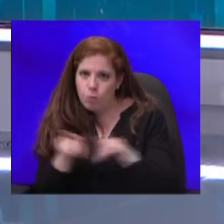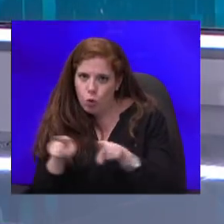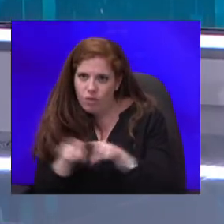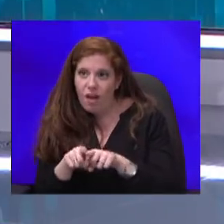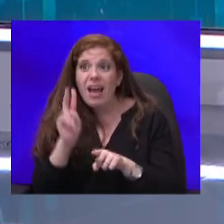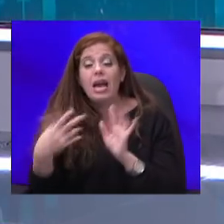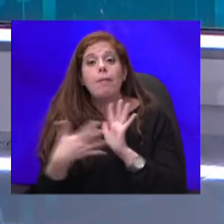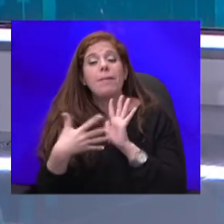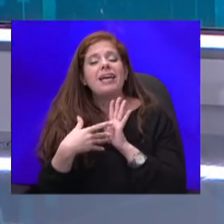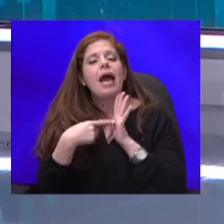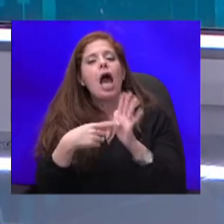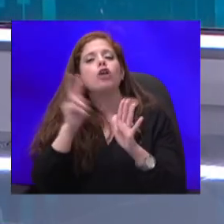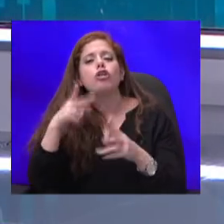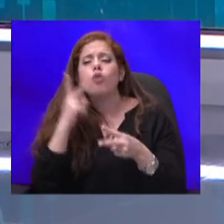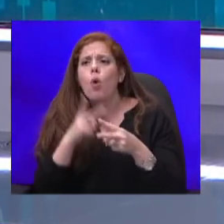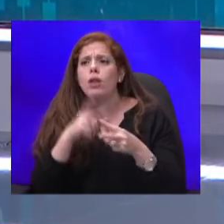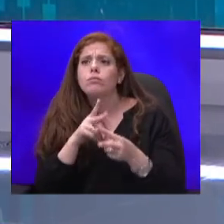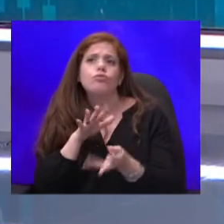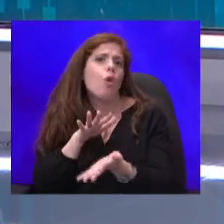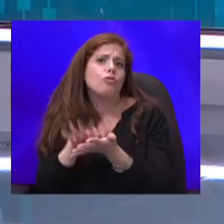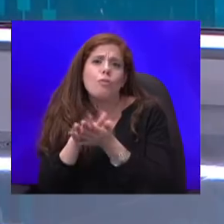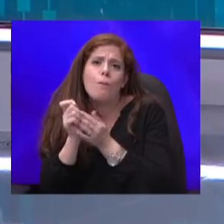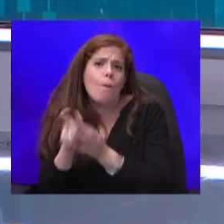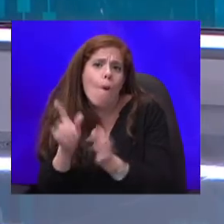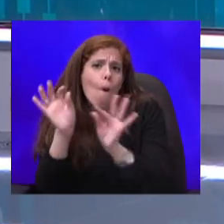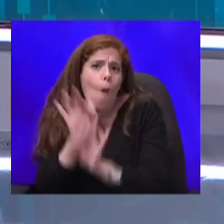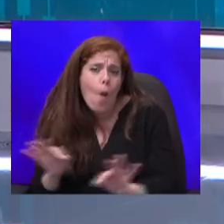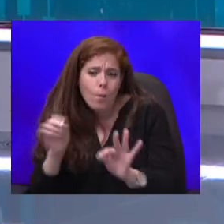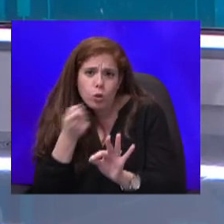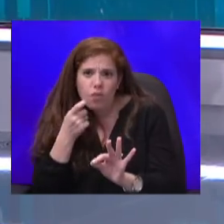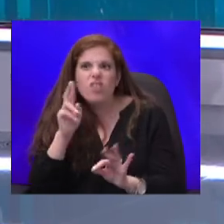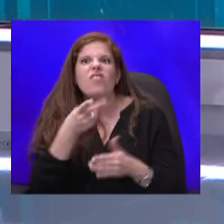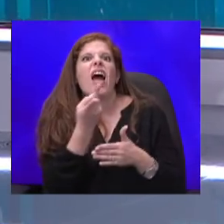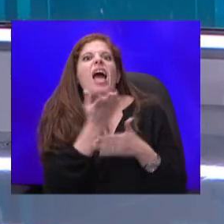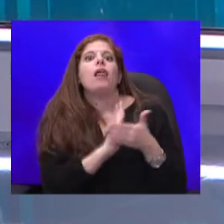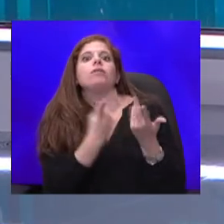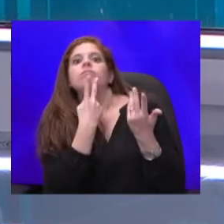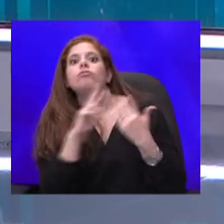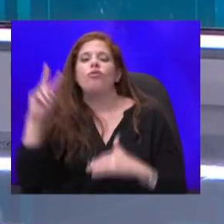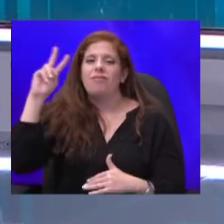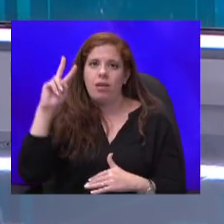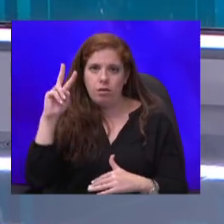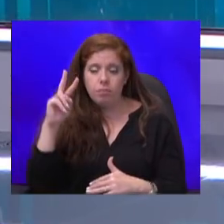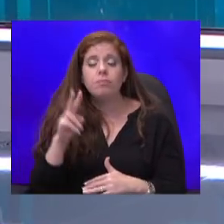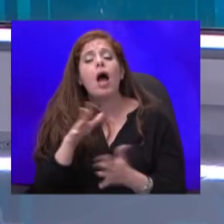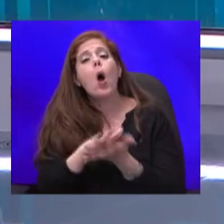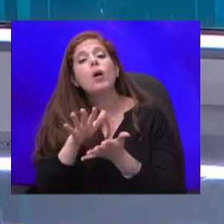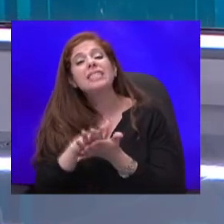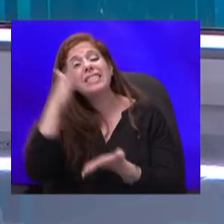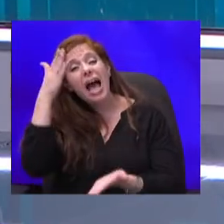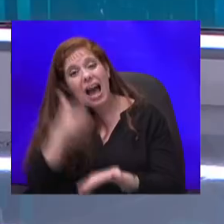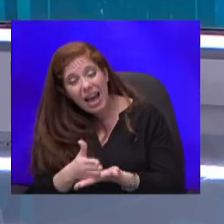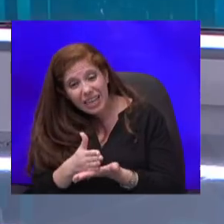שלא הוציאו דבר על תרופות, ויש כאלה שהוציאו הרבה יותר. ההוצאה החציונית על תרופות, זו שמחצית החולים הוציאו יותר ממנה,